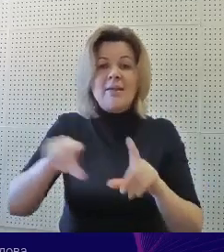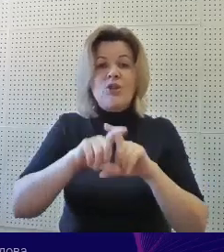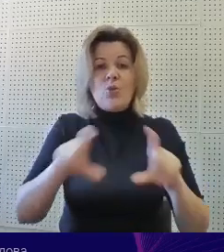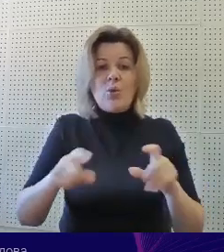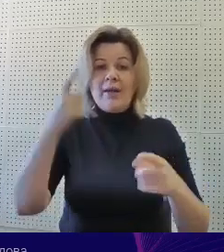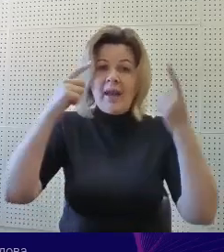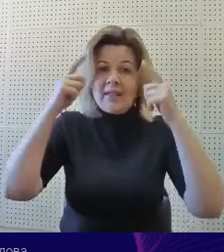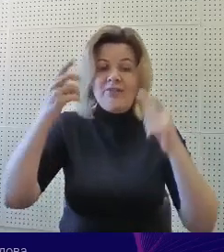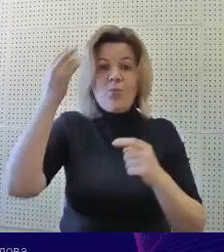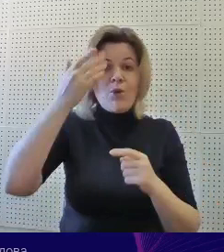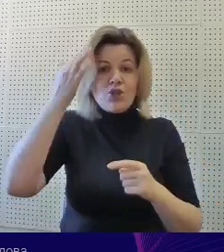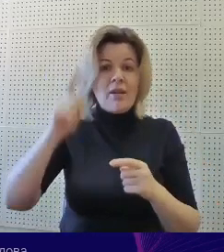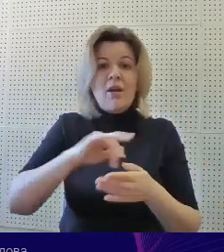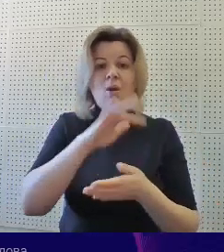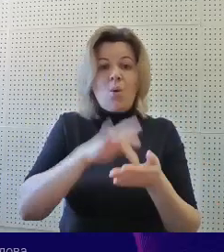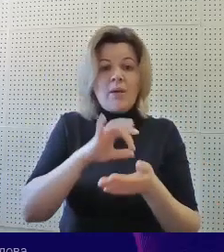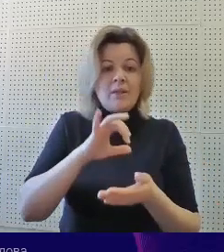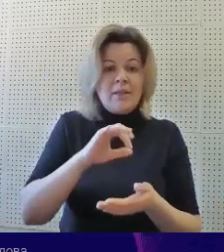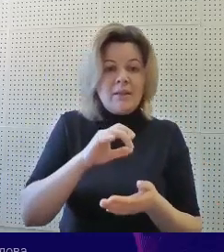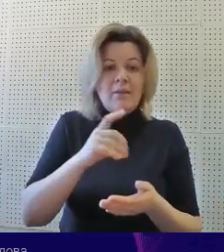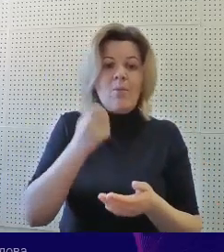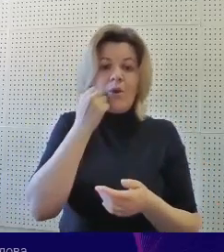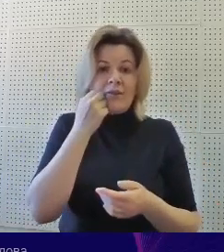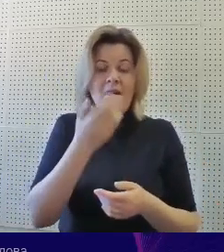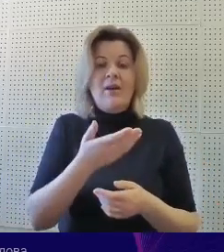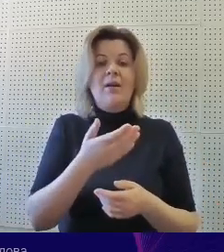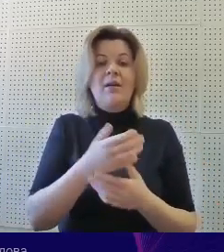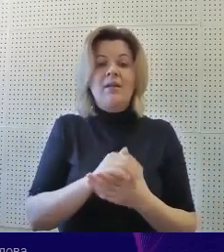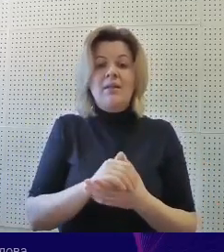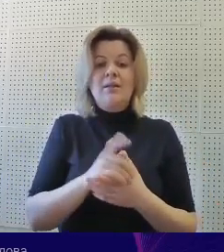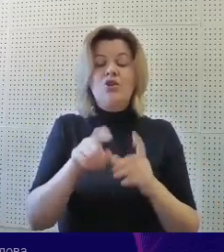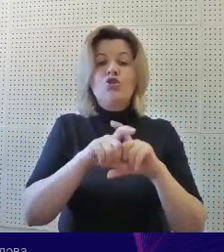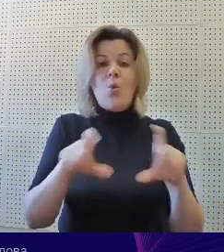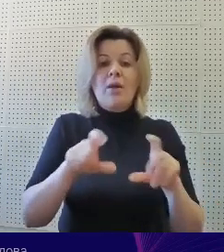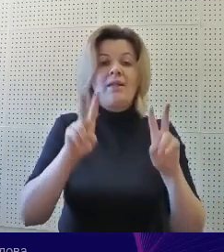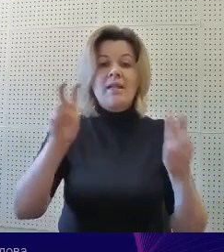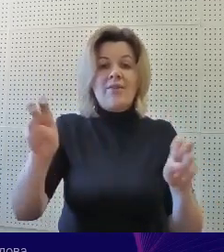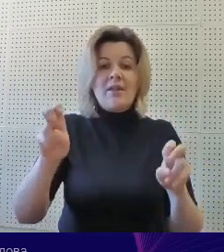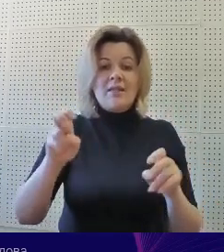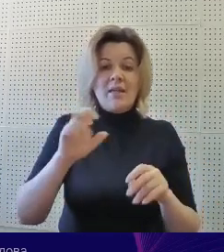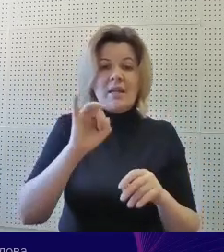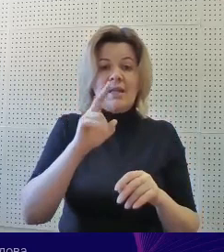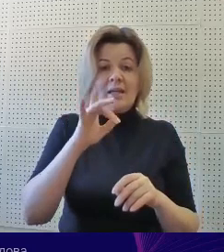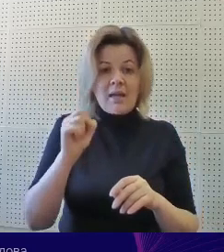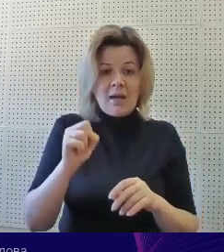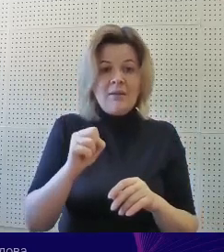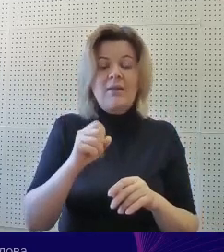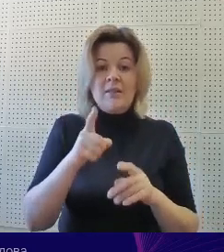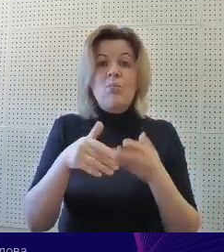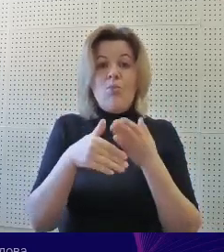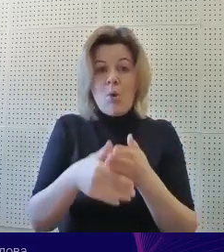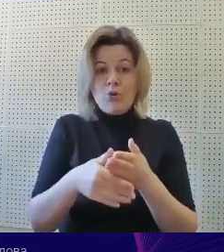специалистами школы креативного мышления город Икра город Москва школа называется Икра